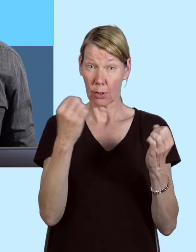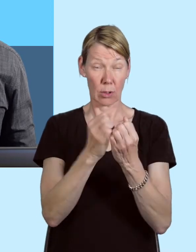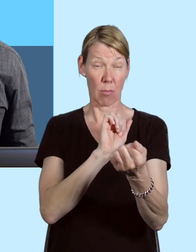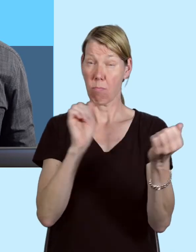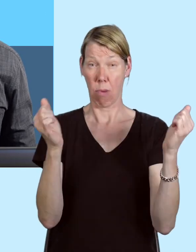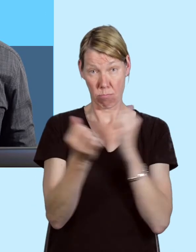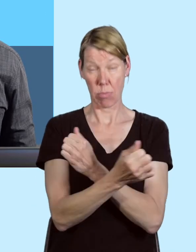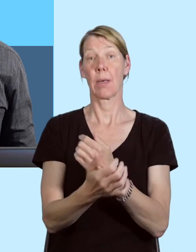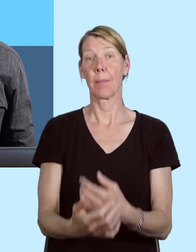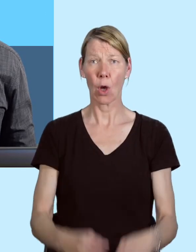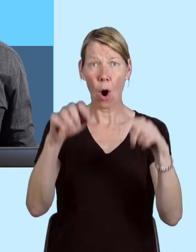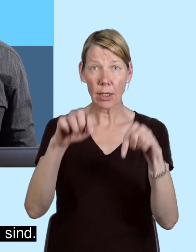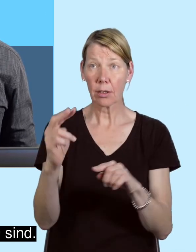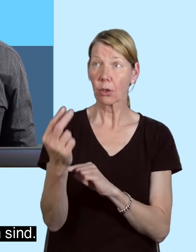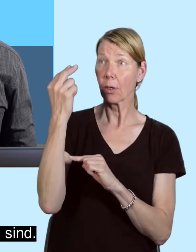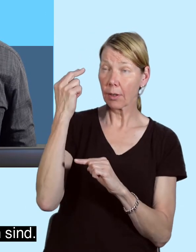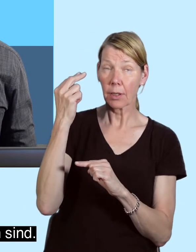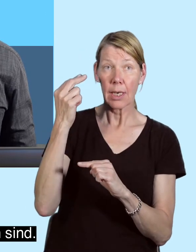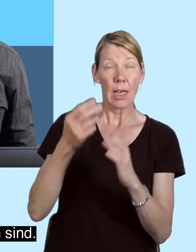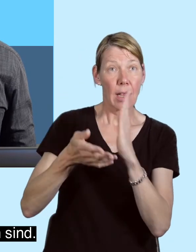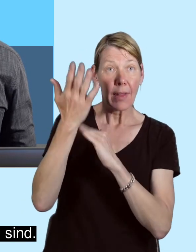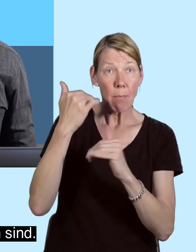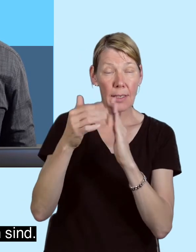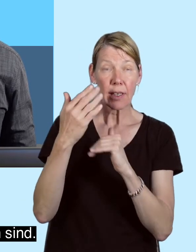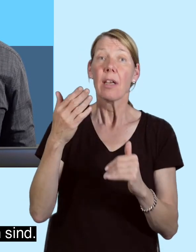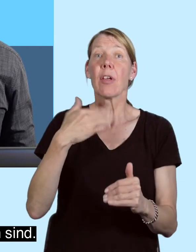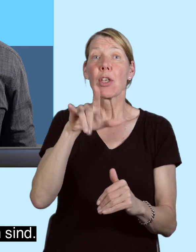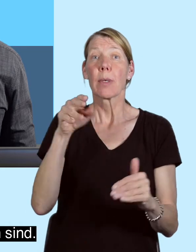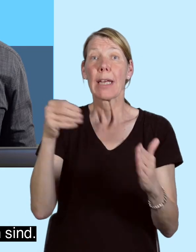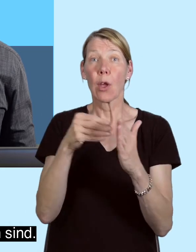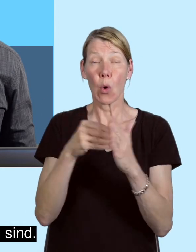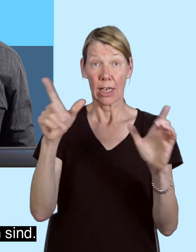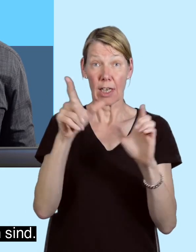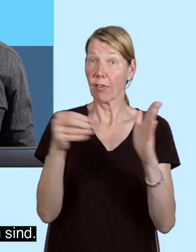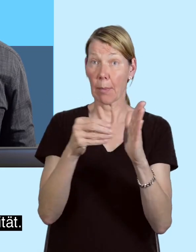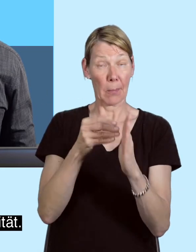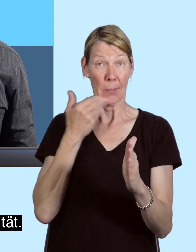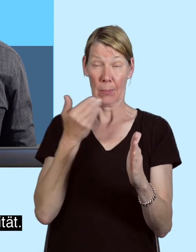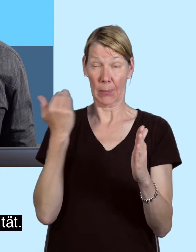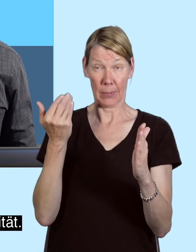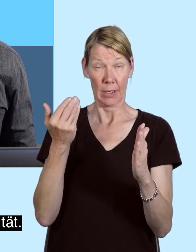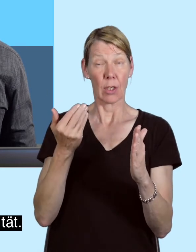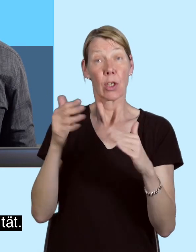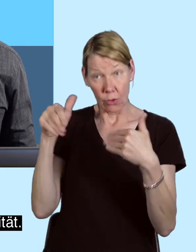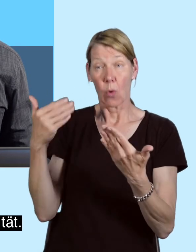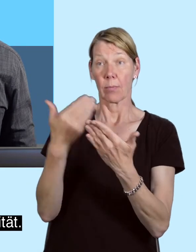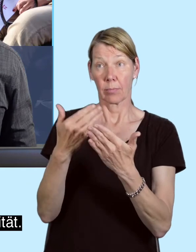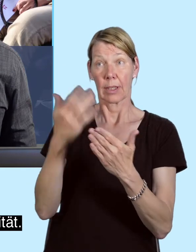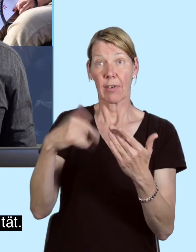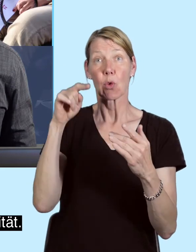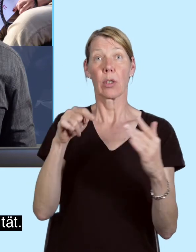Heute ist es für uns unvorstellbar, dass Menschen mit Behinderung nicht überall in der Gesellschaft anzutreffen sind. Vor 25 Jahren